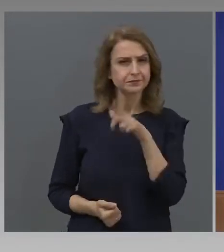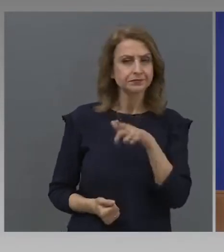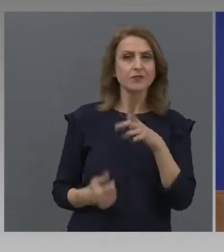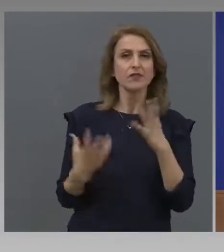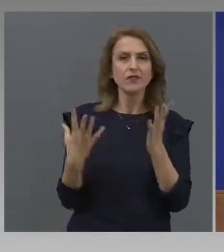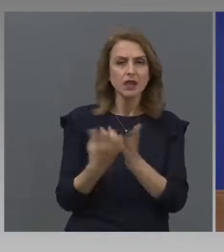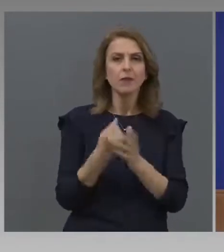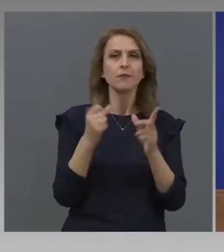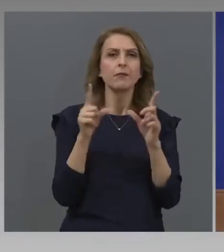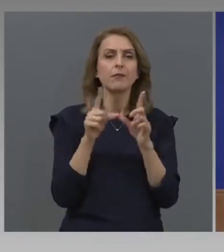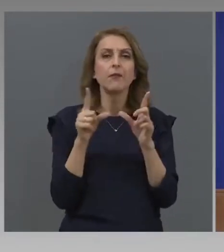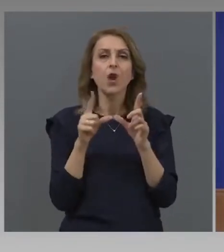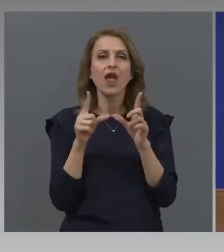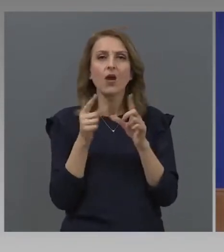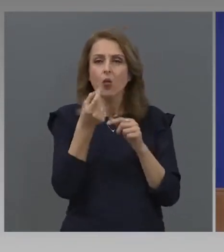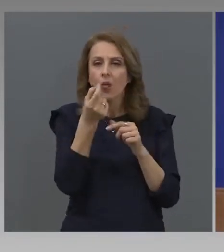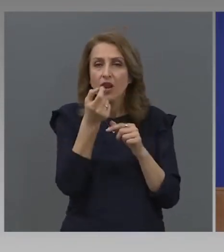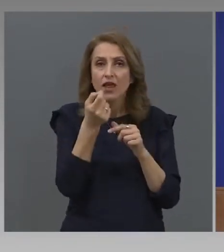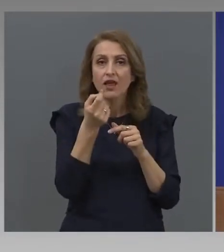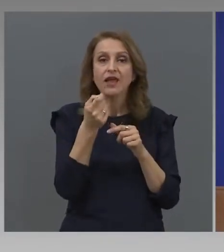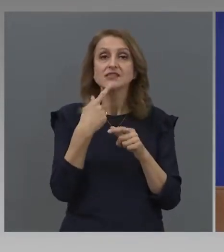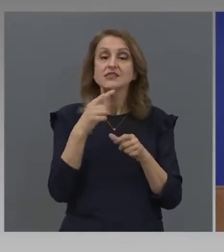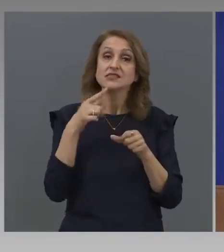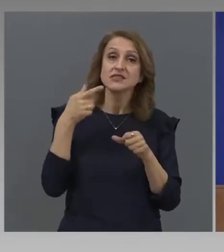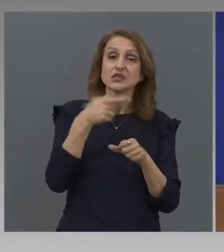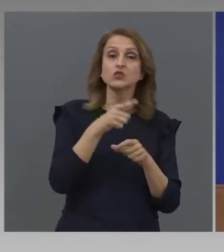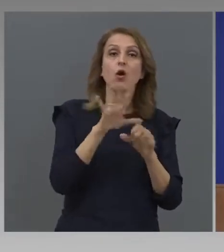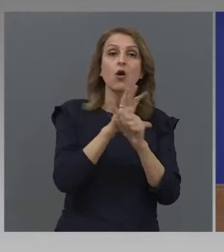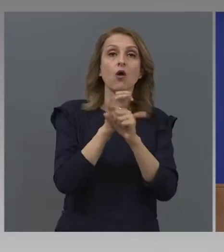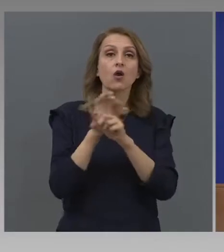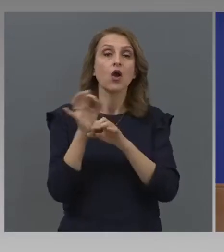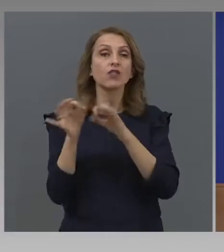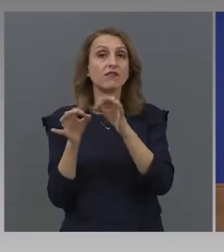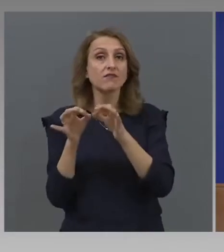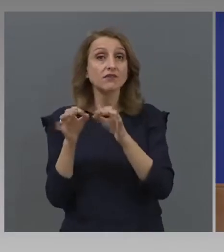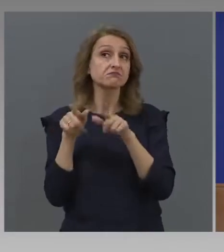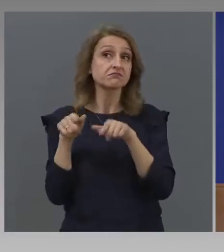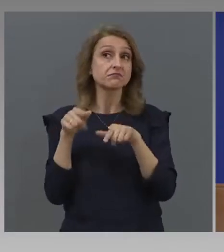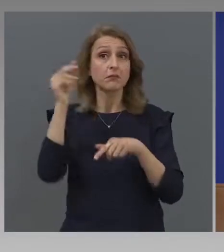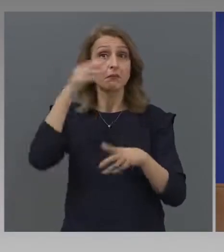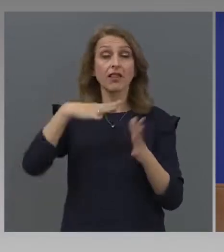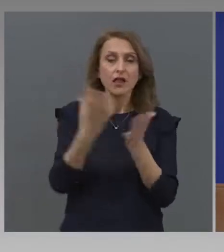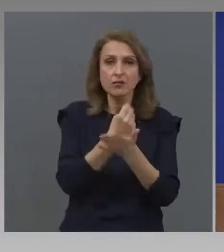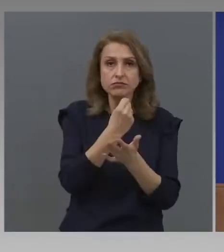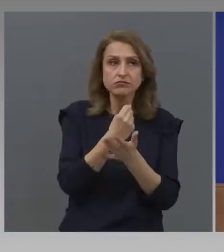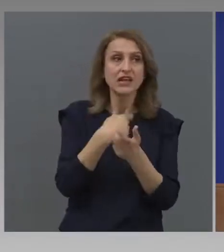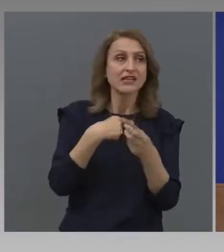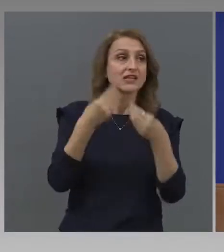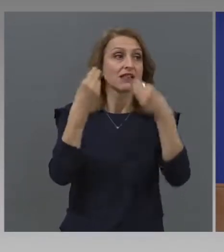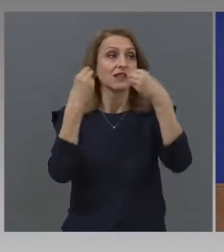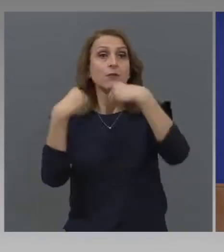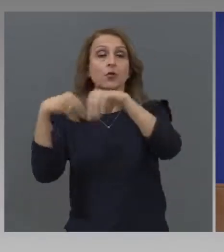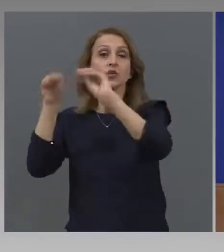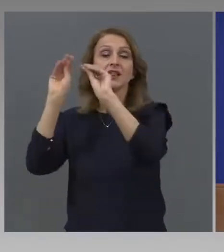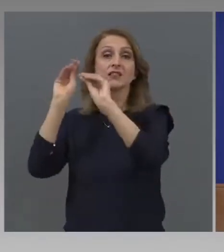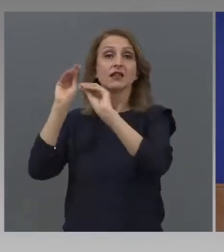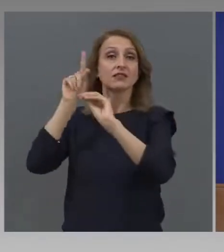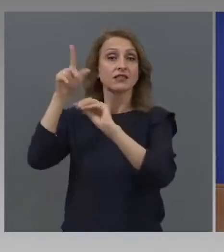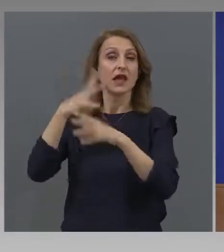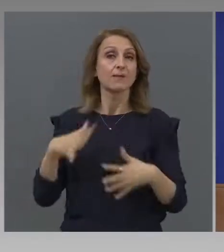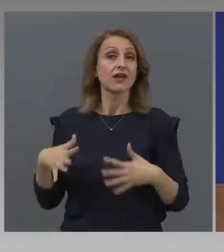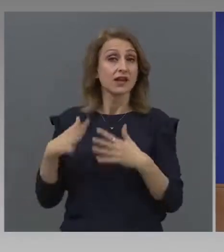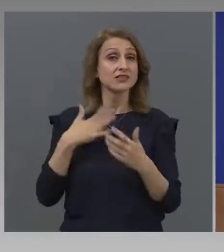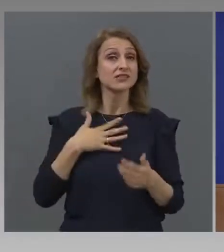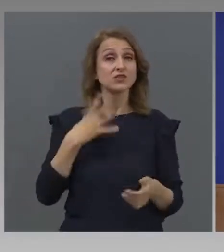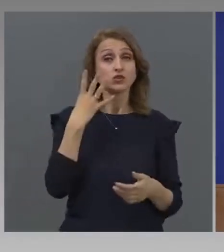коронавируса от Българи, знаете ли за това? Те искат да ги продадат, може би, на американци. Искат, че 4 милиона